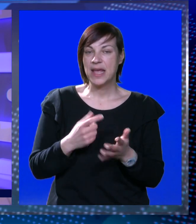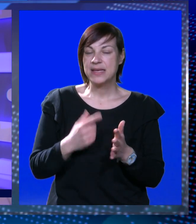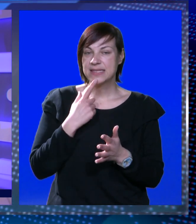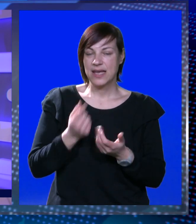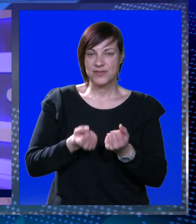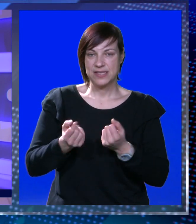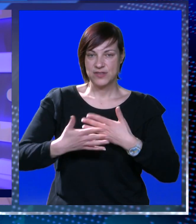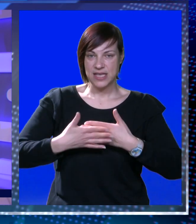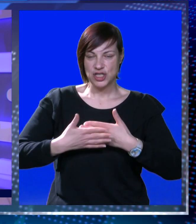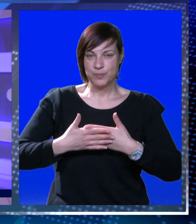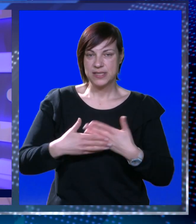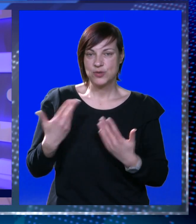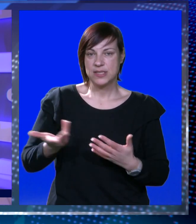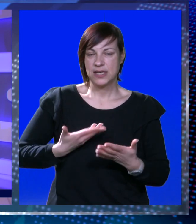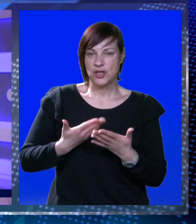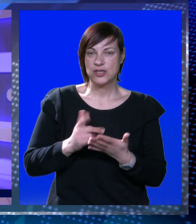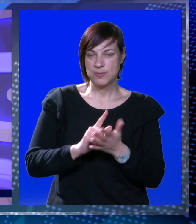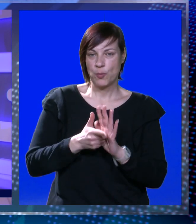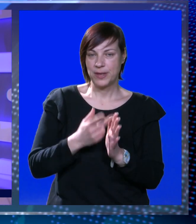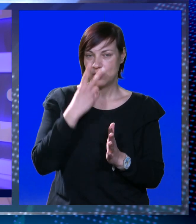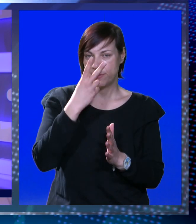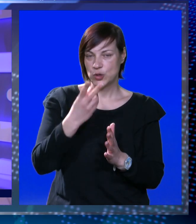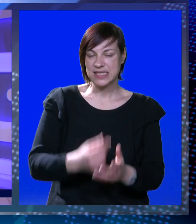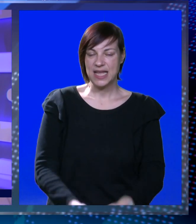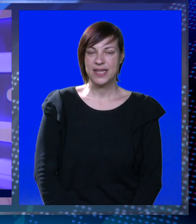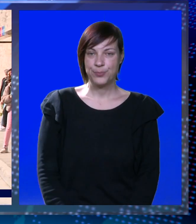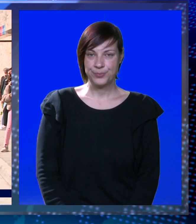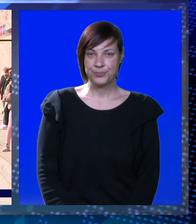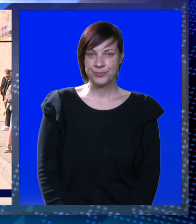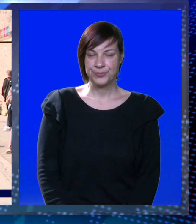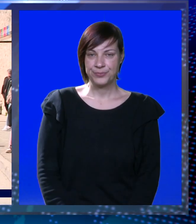S kakvim se sve vozačima susreću donosimo u minutama koje slijede.